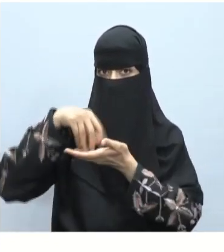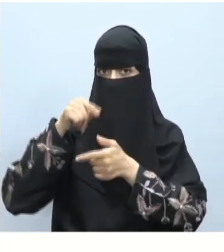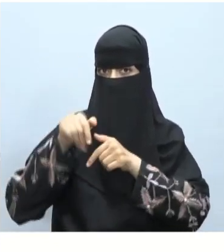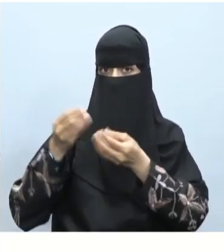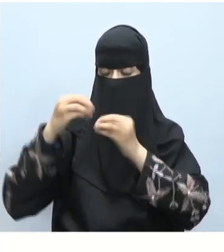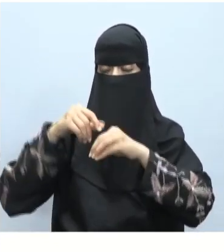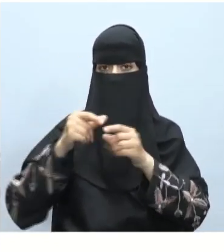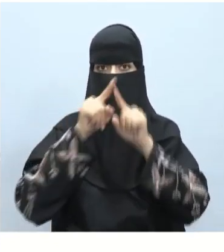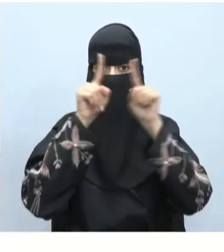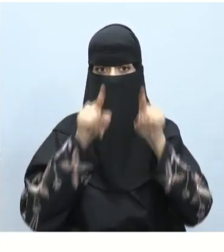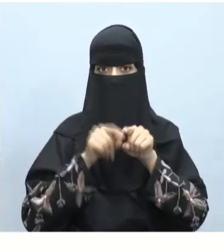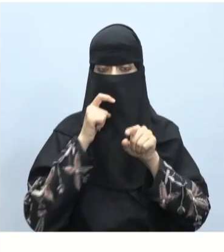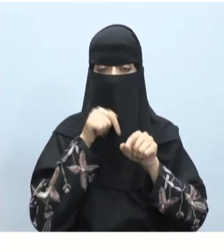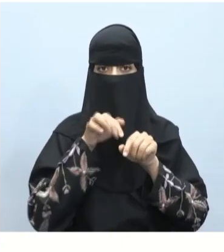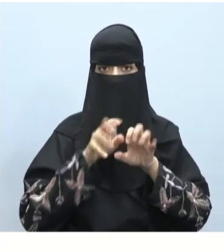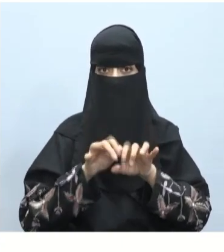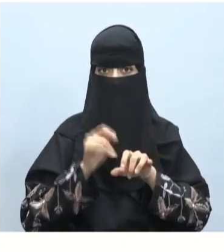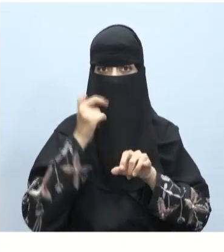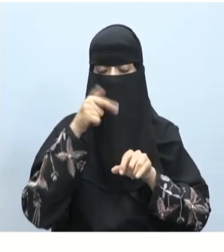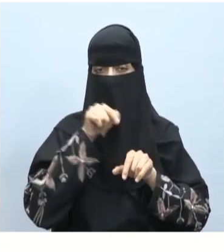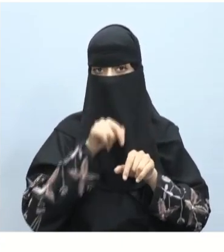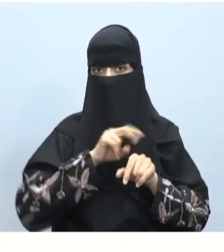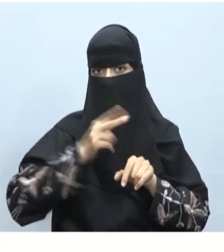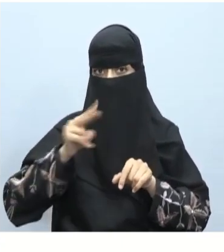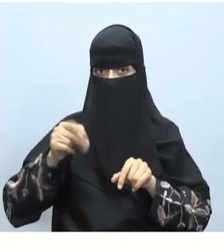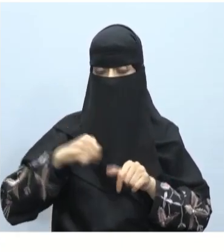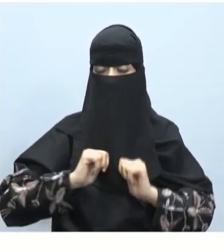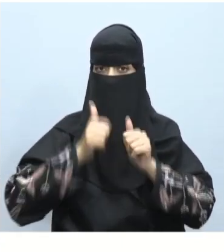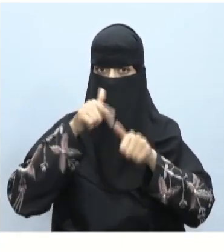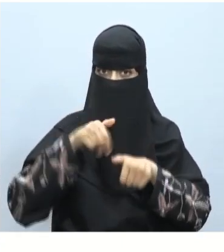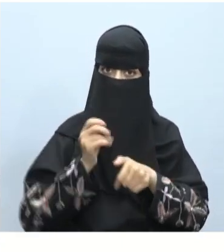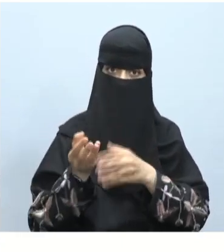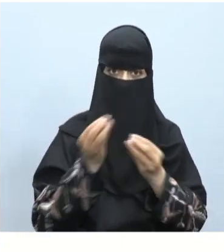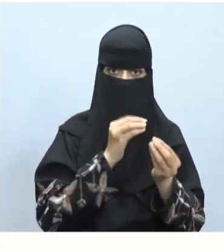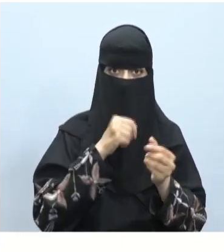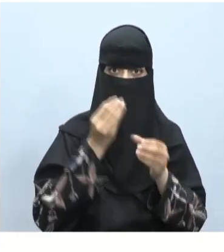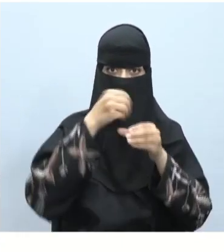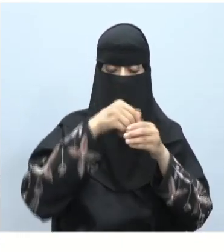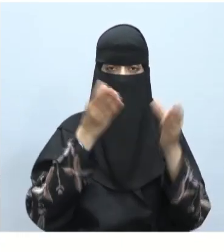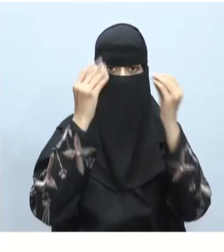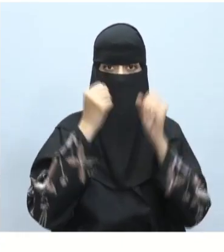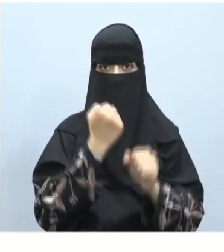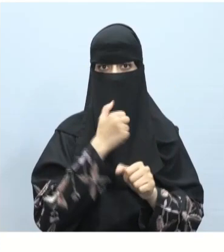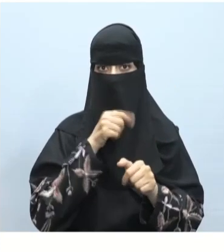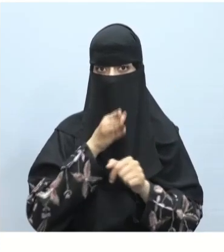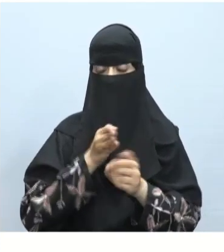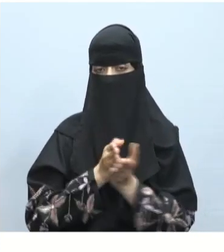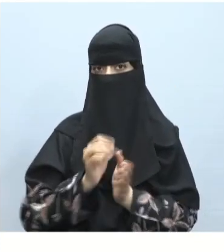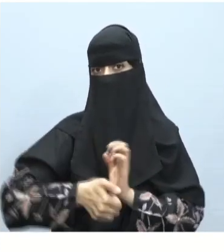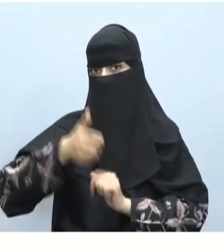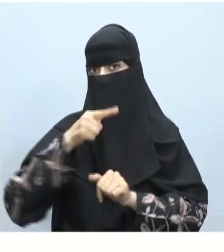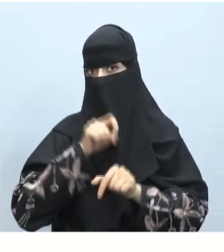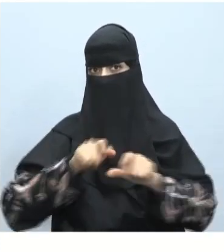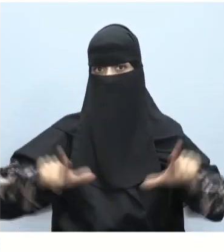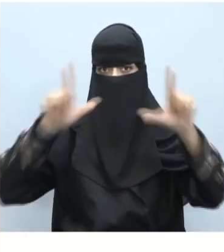يحتوي على صفحات إلكترونية متعددة يمكنك تقديم المحتوى الخاص بك بطريقة أفضل من